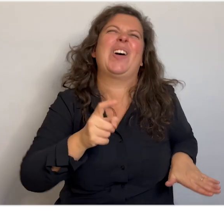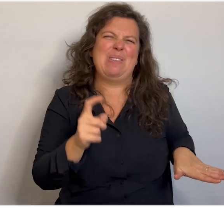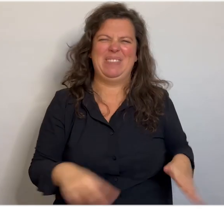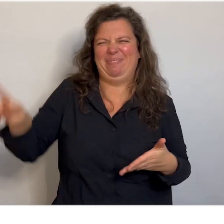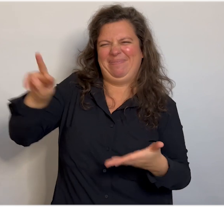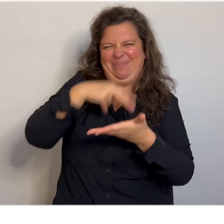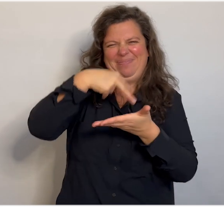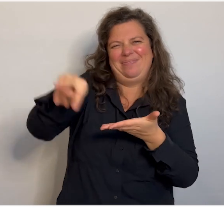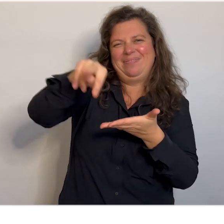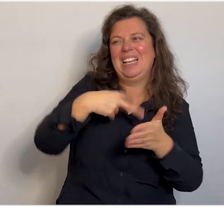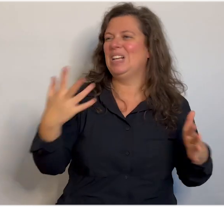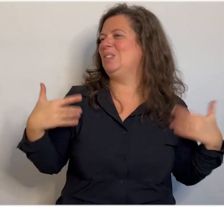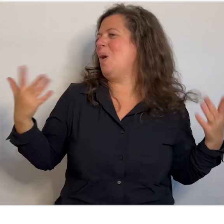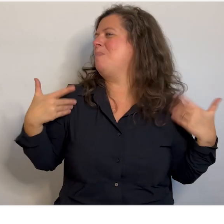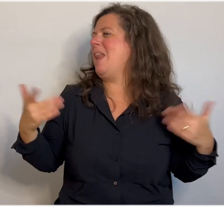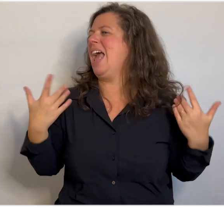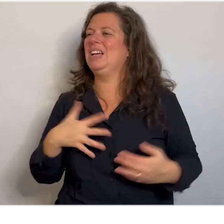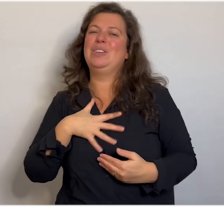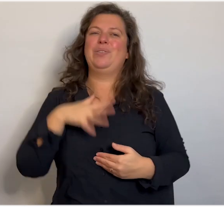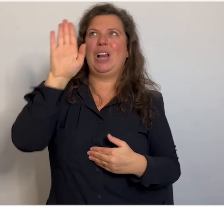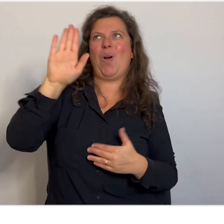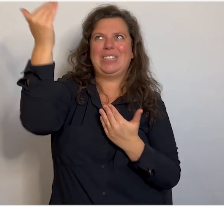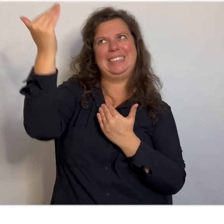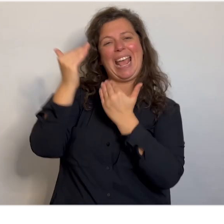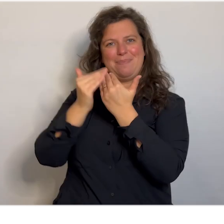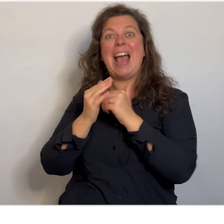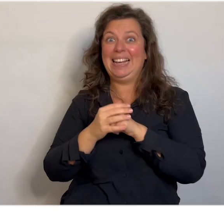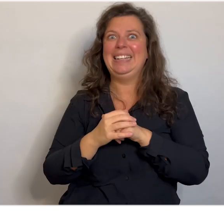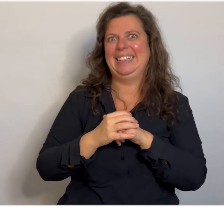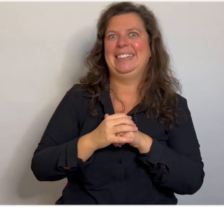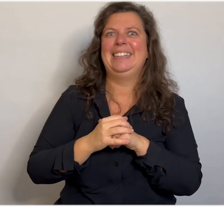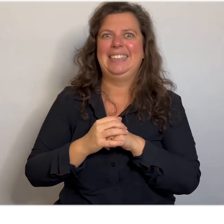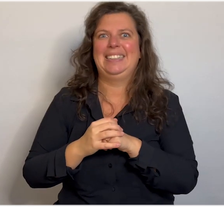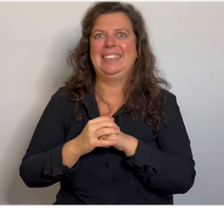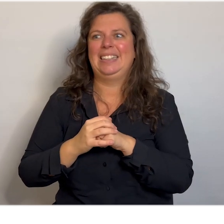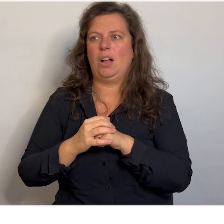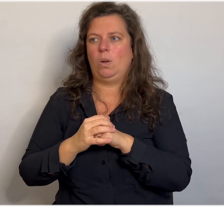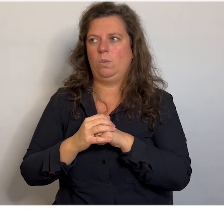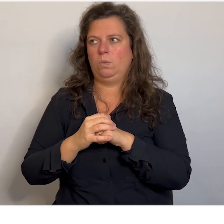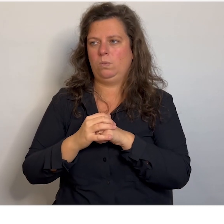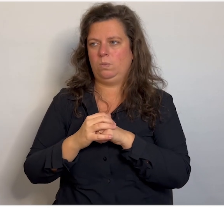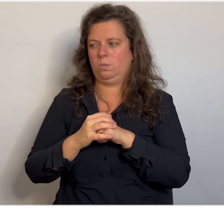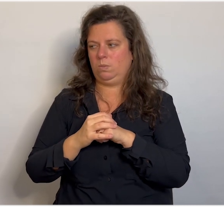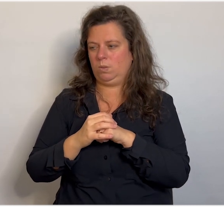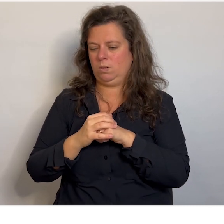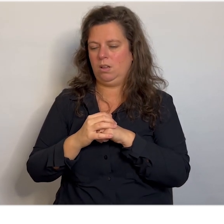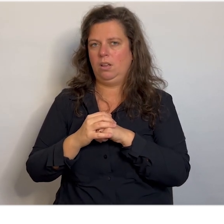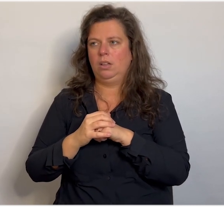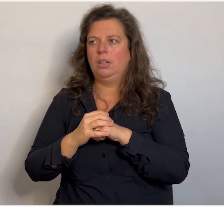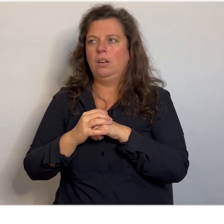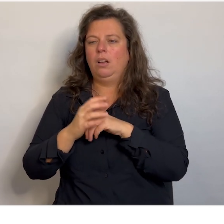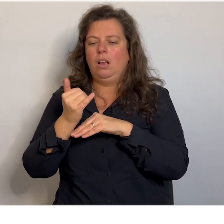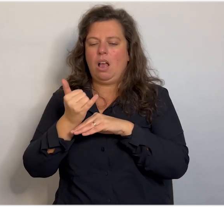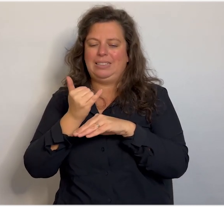dansen. Daar word ik zo blij van. En daar voel ik de Heere God ook altijd heel erg dichtbij. Oh. En ik heb nog het